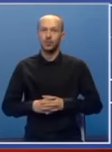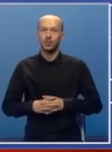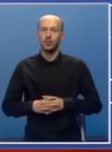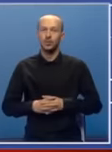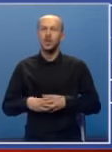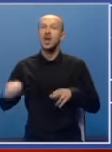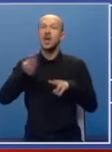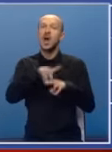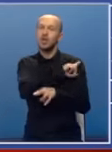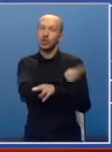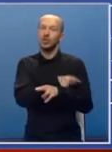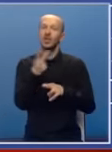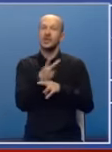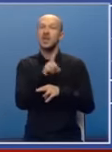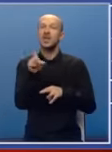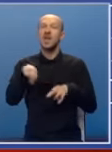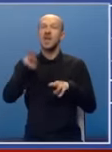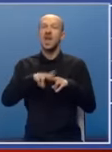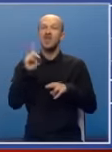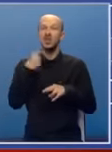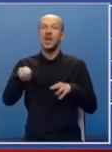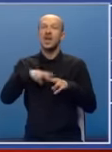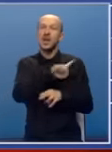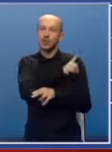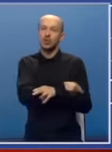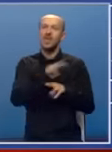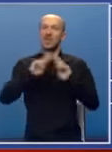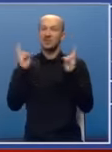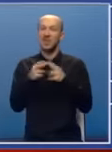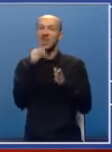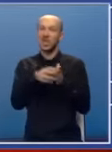najmoćnija zemlja, nije najveća, najmoćnija zemlja sveta i dalje,